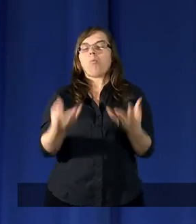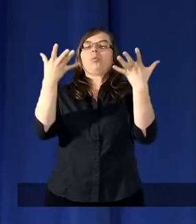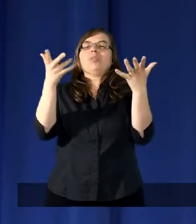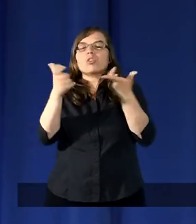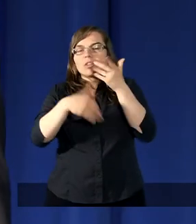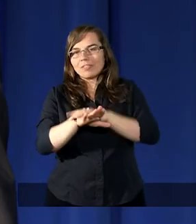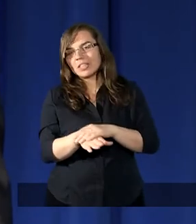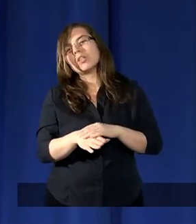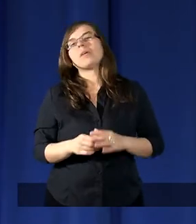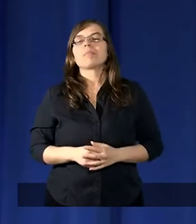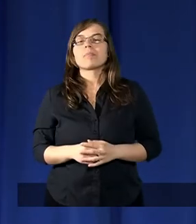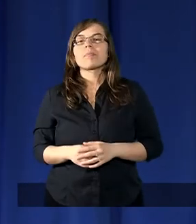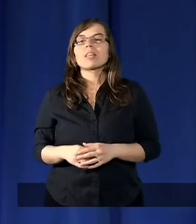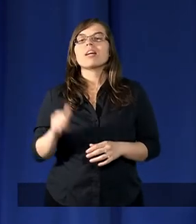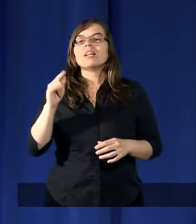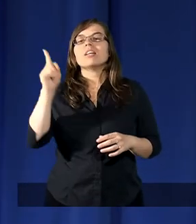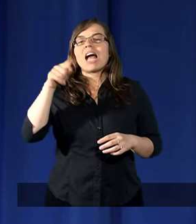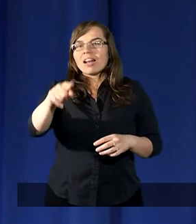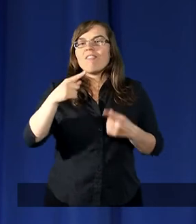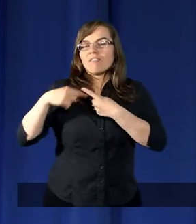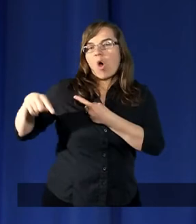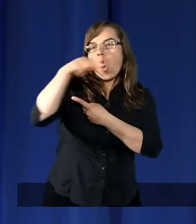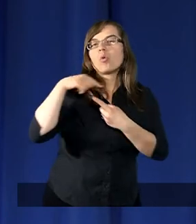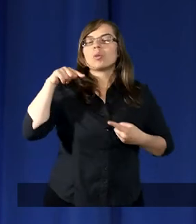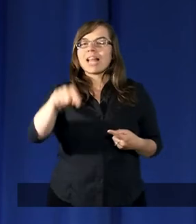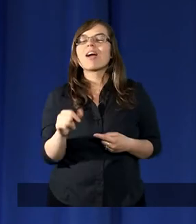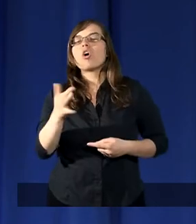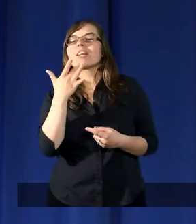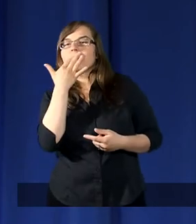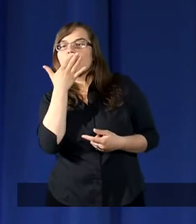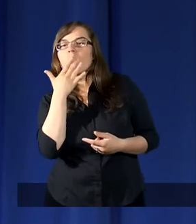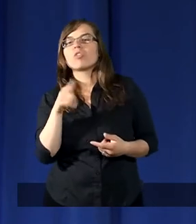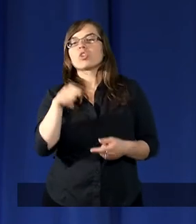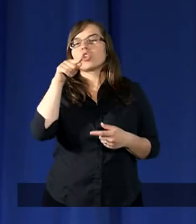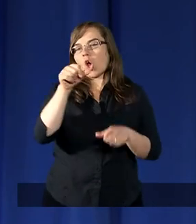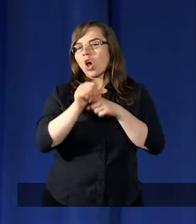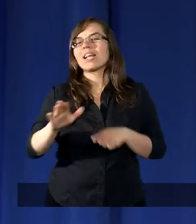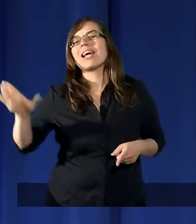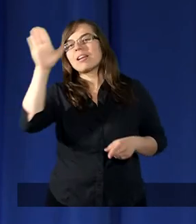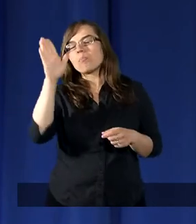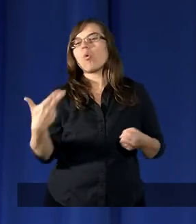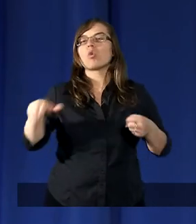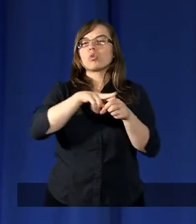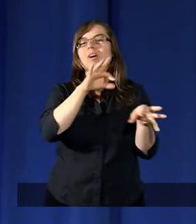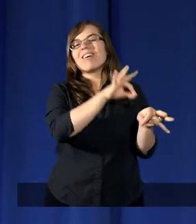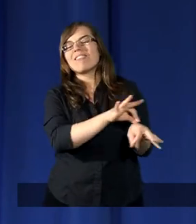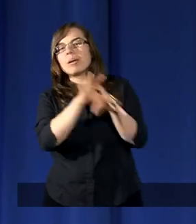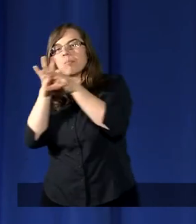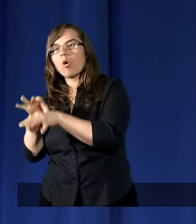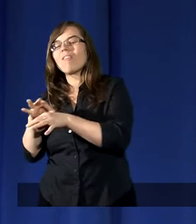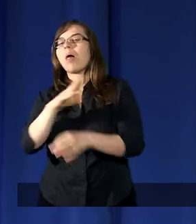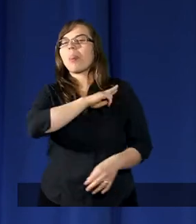No i czytamy, że tam tańczyli wokół tego i mówili, że to jest Bóg, który wyprowadził